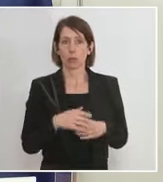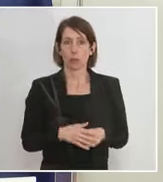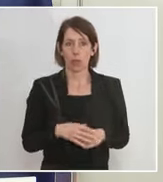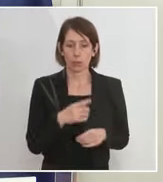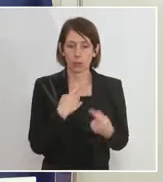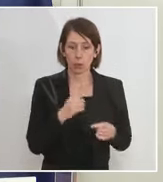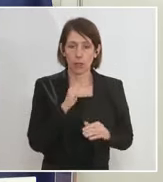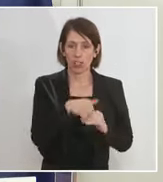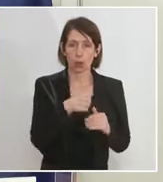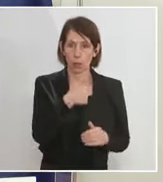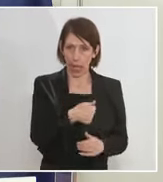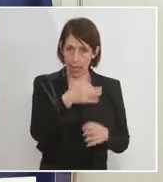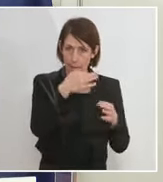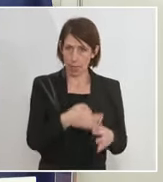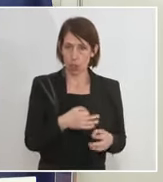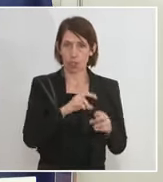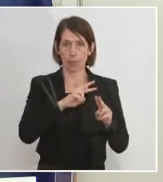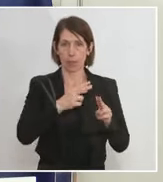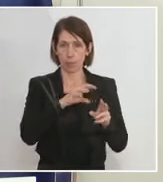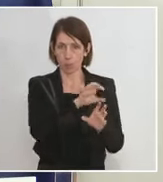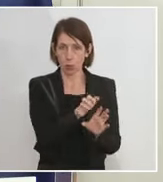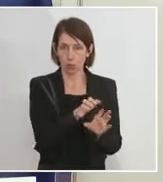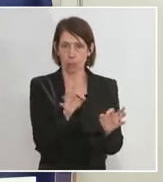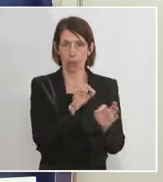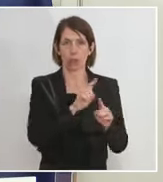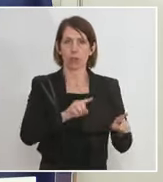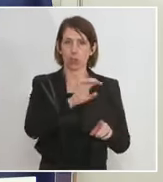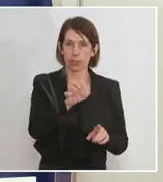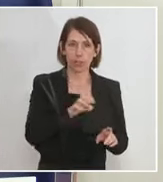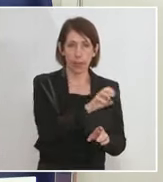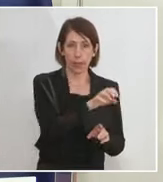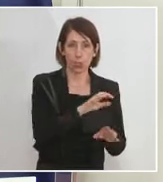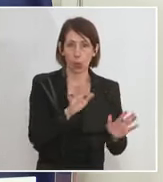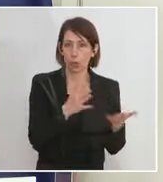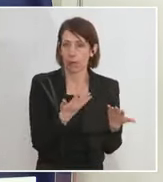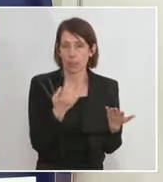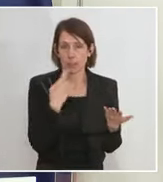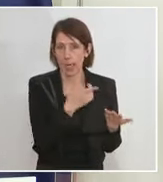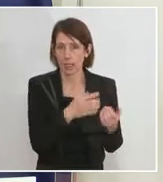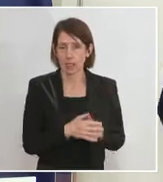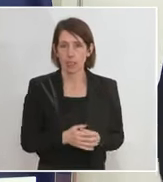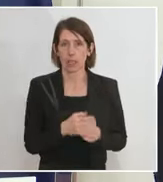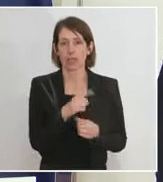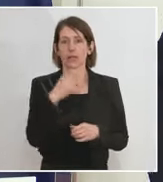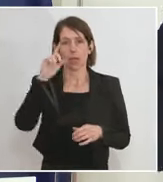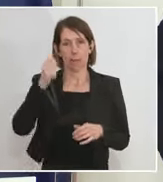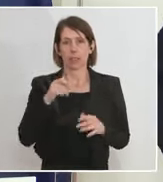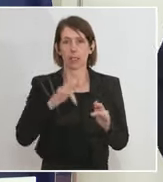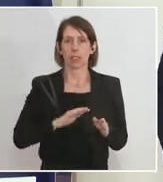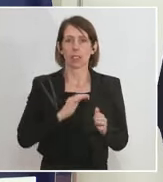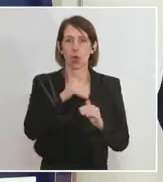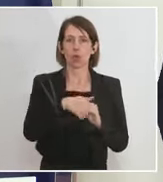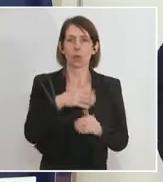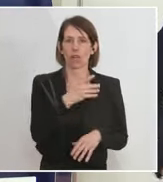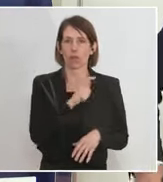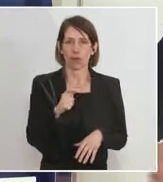Bundesland oder sprechen die von unterschiedlichen Regionen. Wir haben Bezirke mit einer Inzidenz von weit über 500 und wir